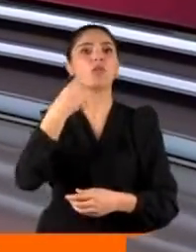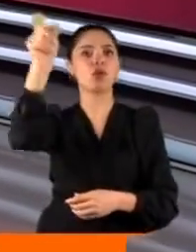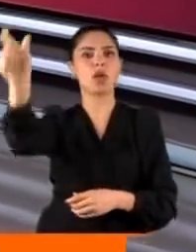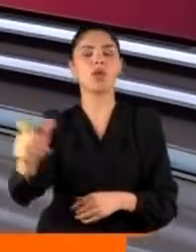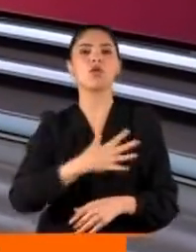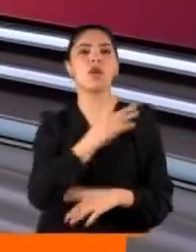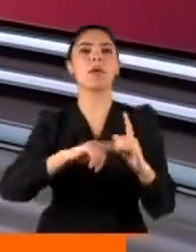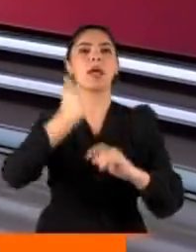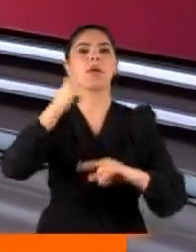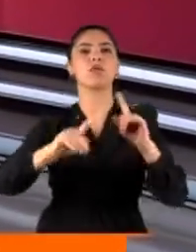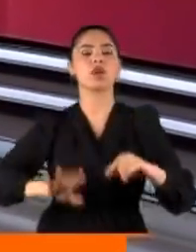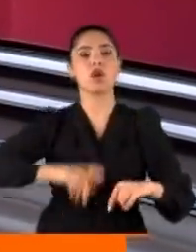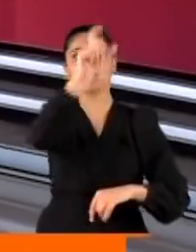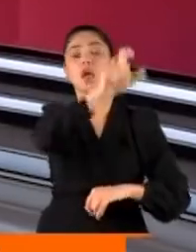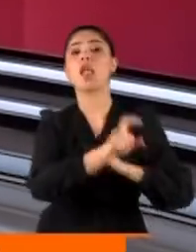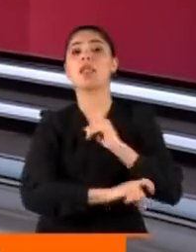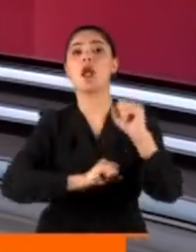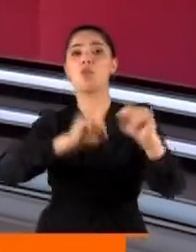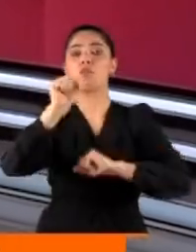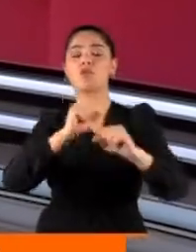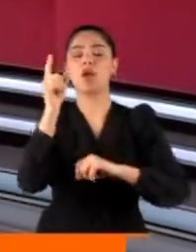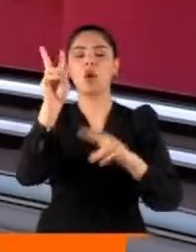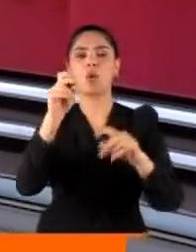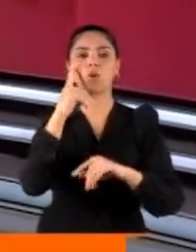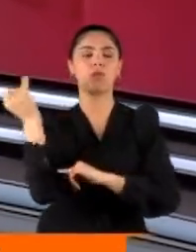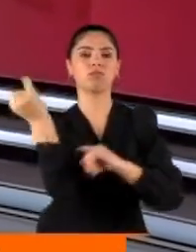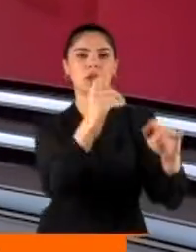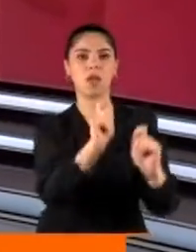CHP Genel Başkanı Kılıçdaroğlu'na terörle mücadele üzerinden yüklendi.